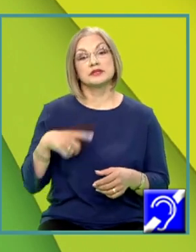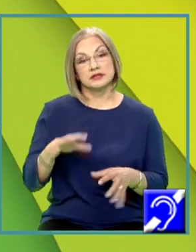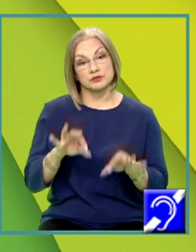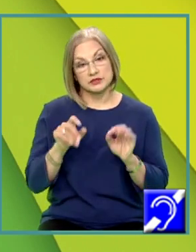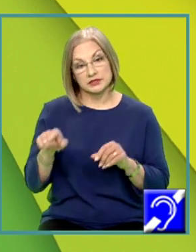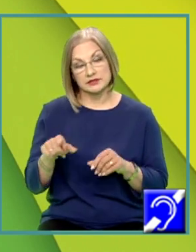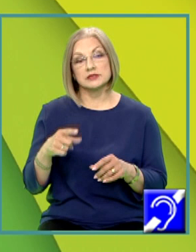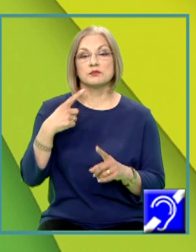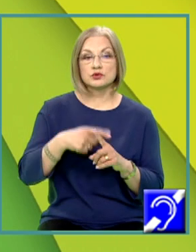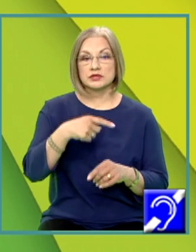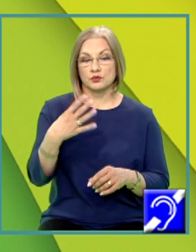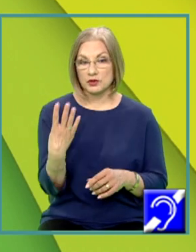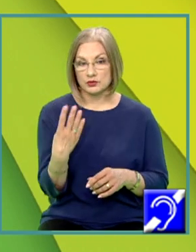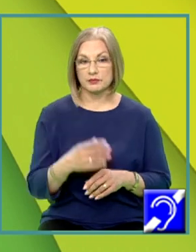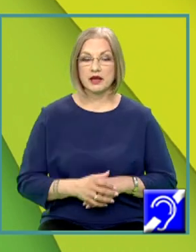minus patru.